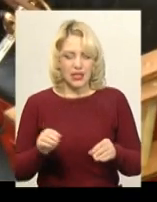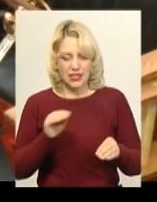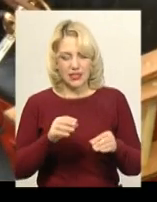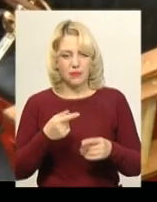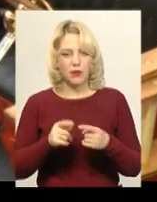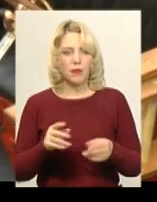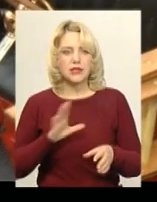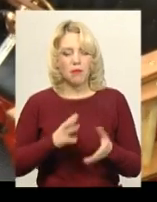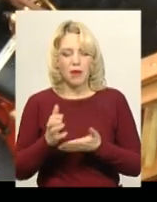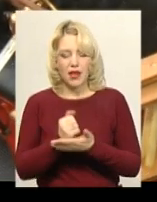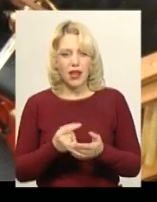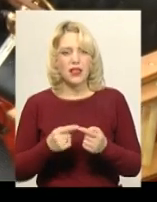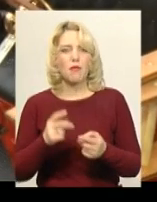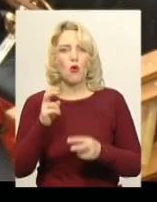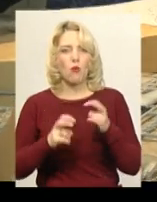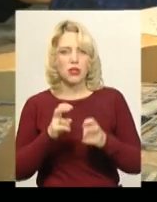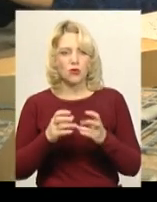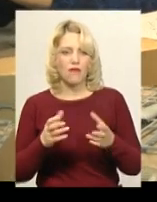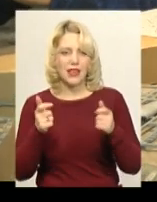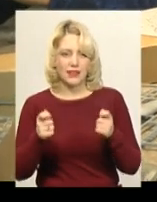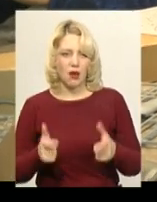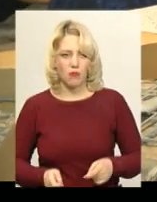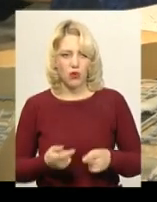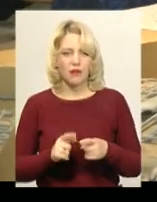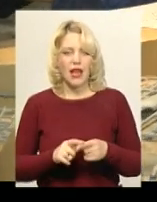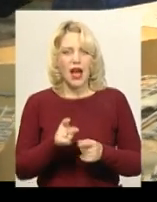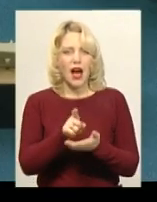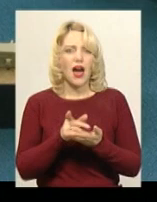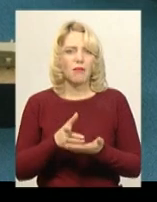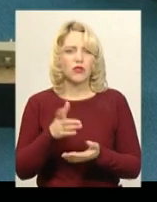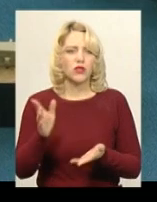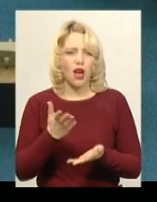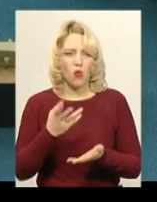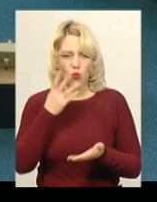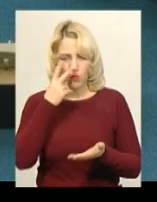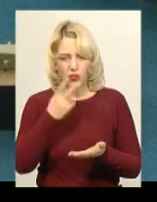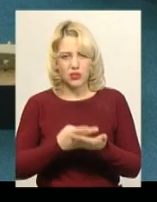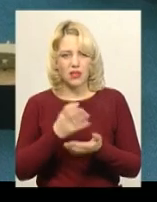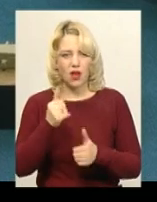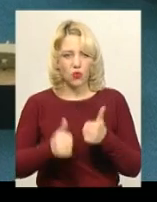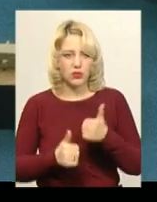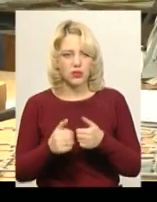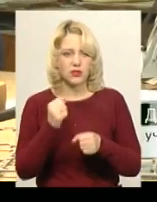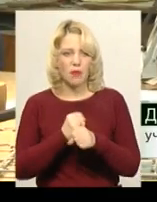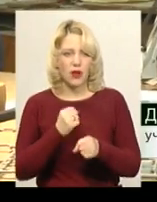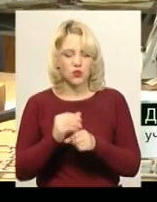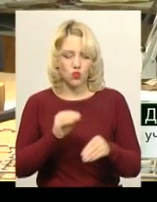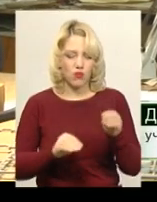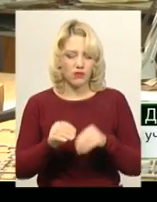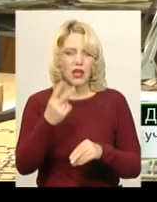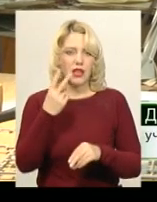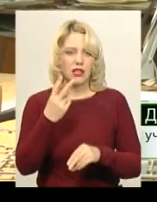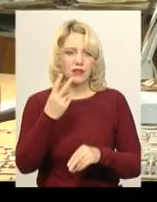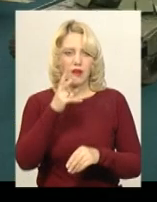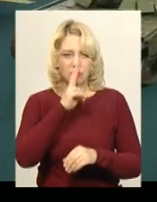промислових наборів. Денис Котович з Хмельницького каже, над граматою, яку він сьогодні демонструє на конкурсі, хлопець працював два місяці. 500 деталей